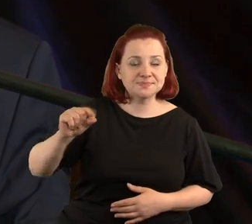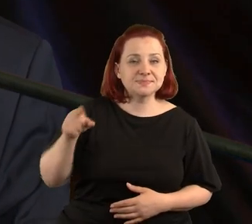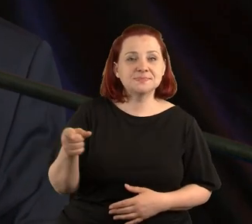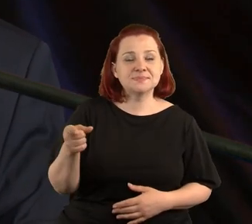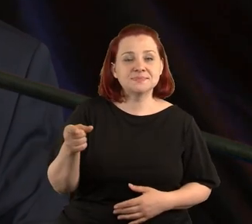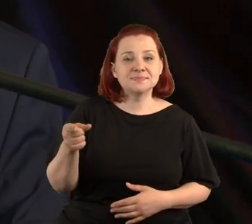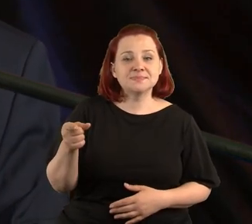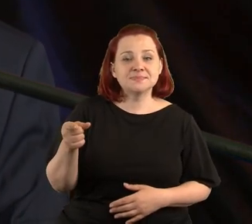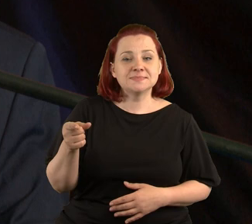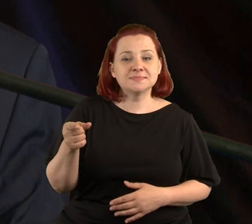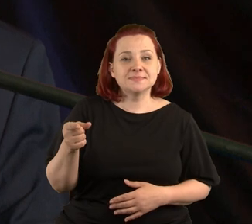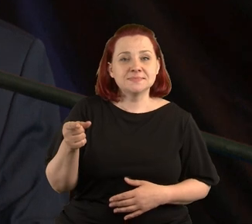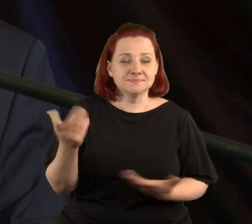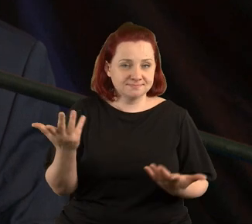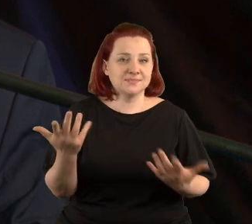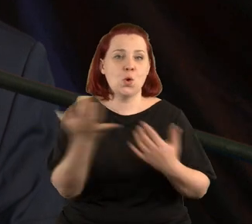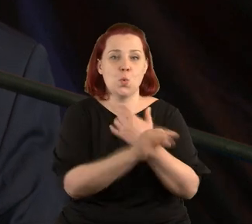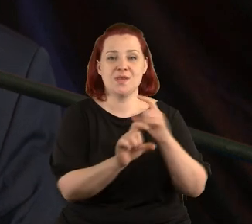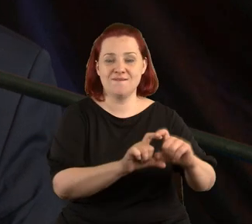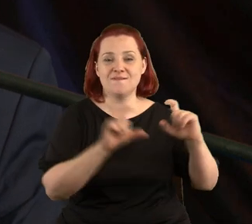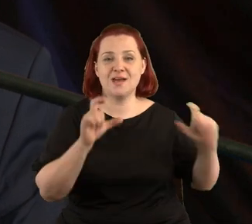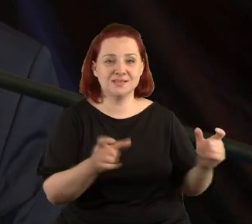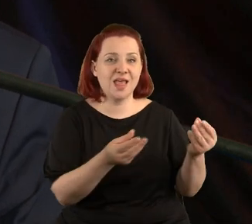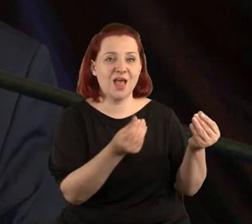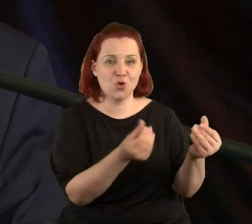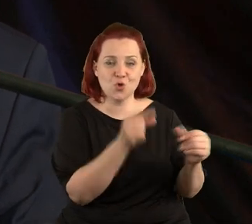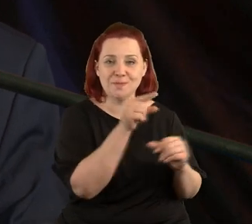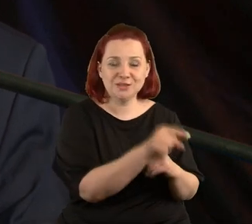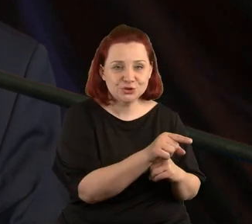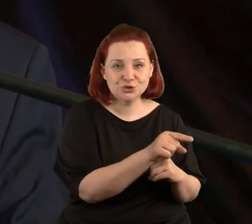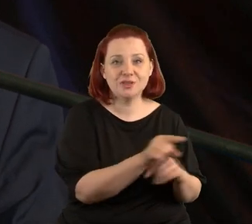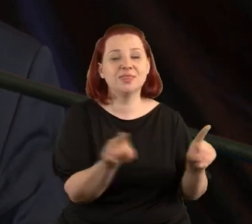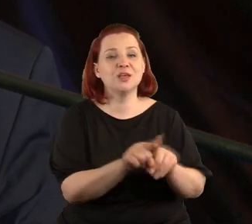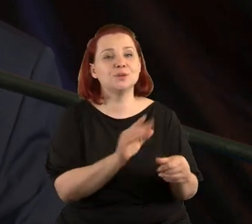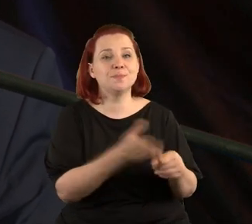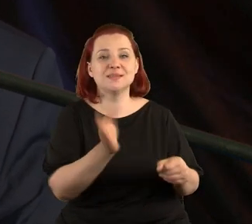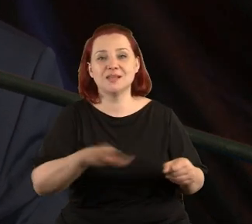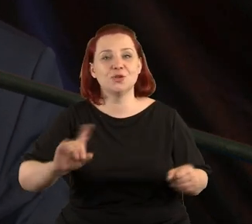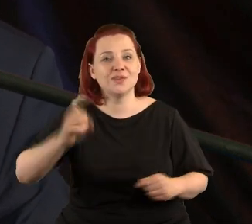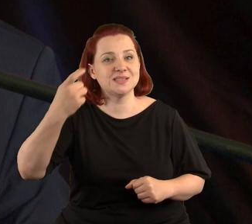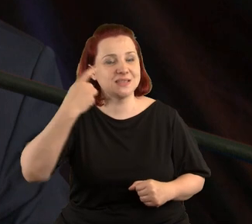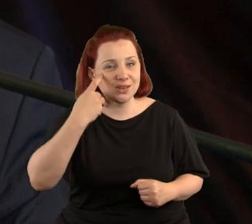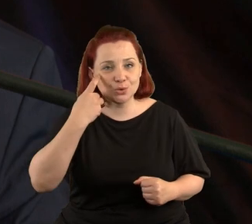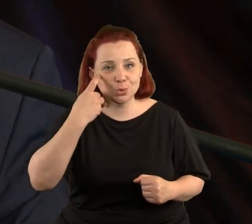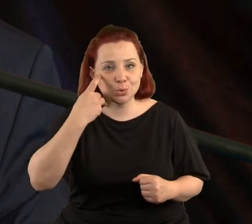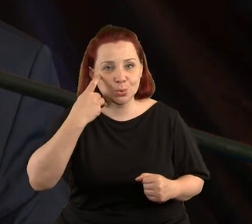w Uniwersytecie Ekonomicznym i Międzynarodowym Centrum,